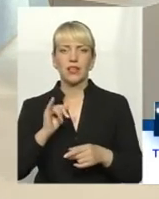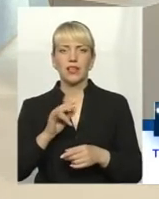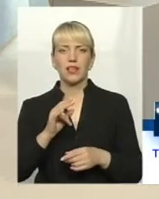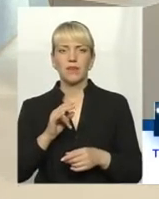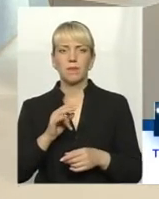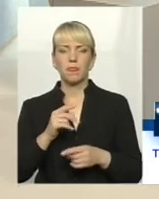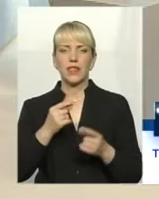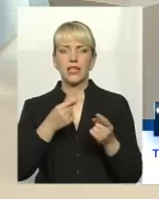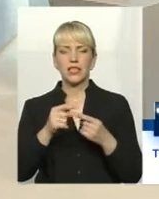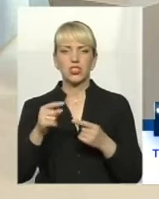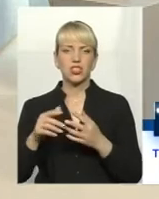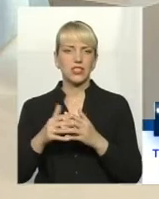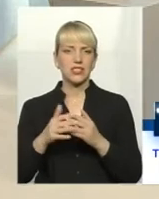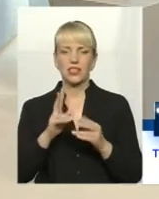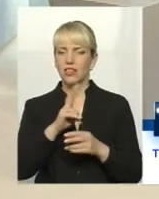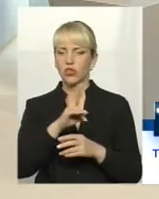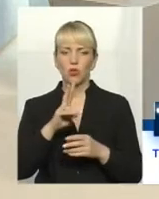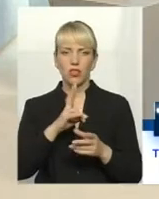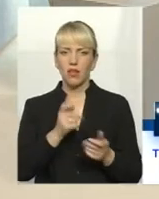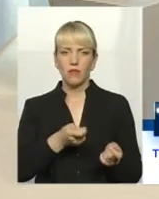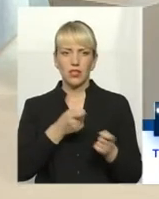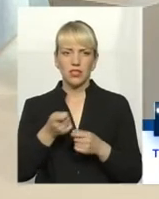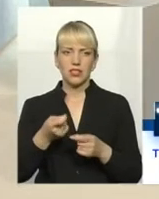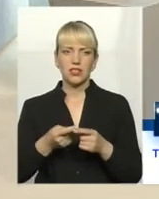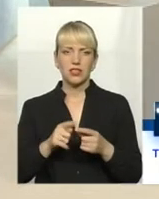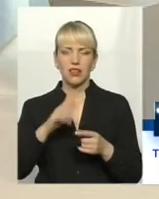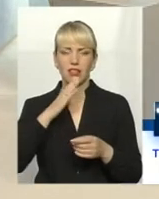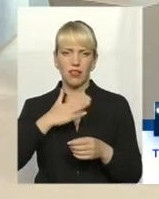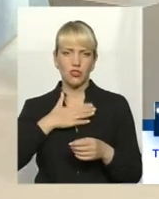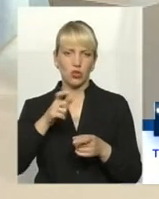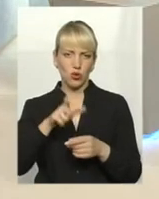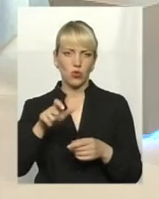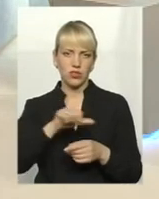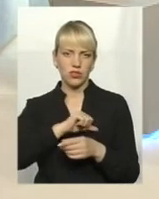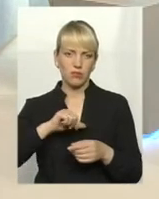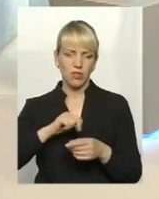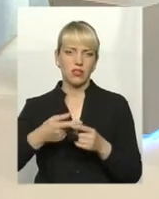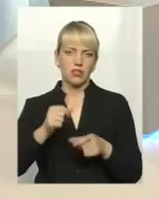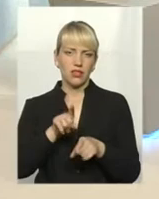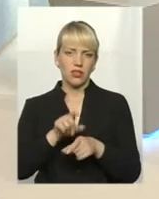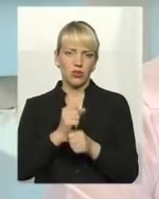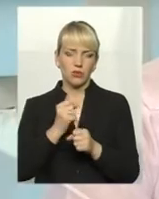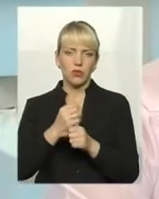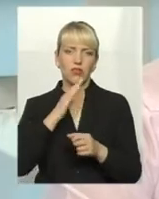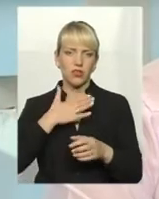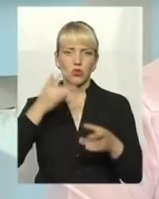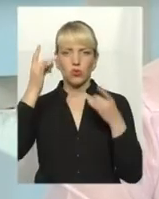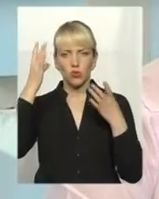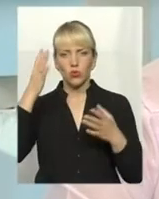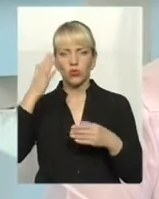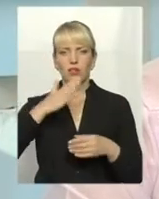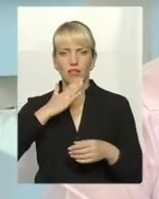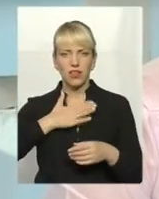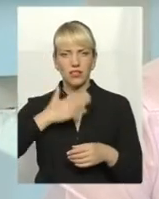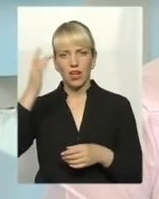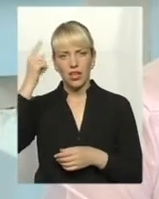інших сіл, це наша така свідомість, наша така культура, так людей, які несуть це. Тим більше, знаючи, що